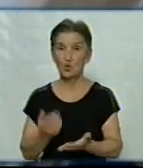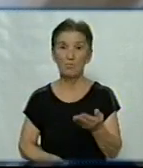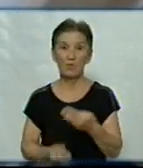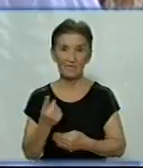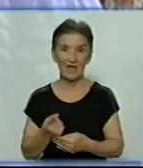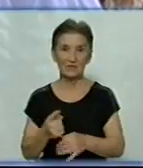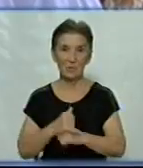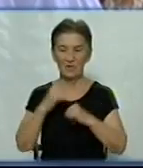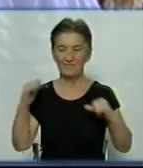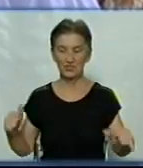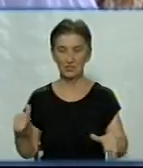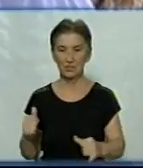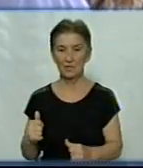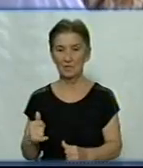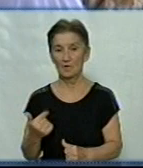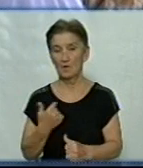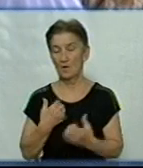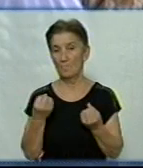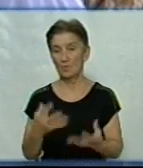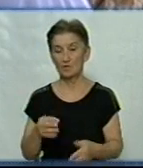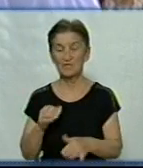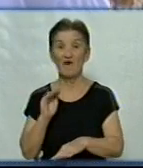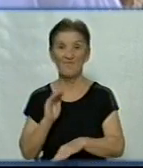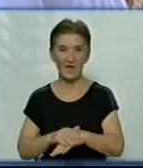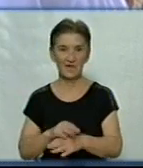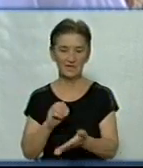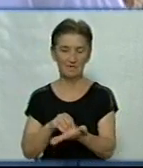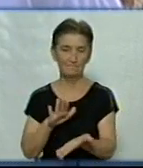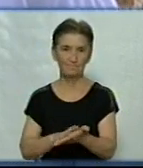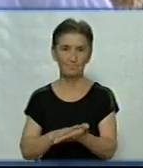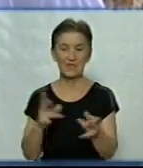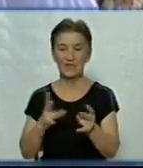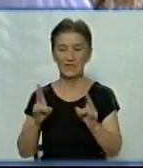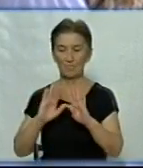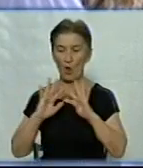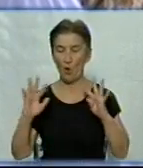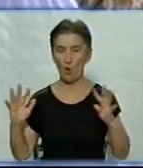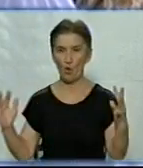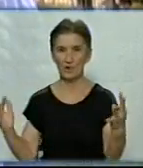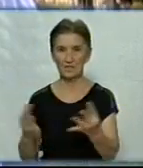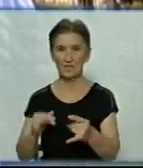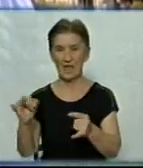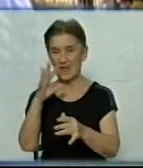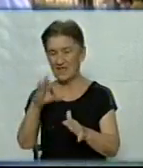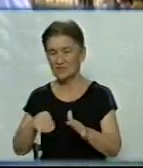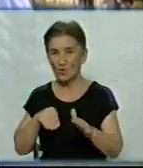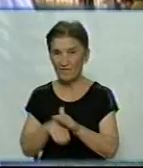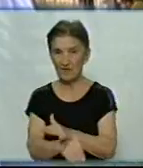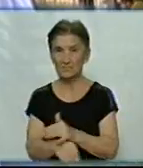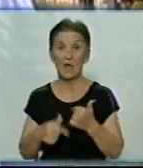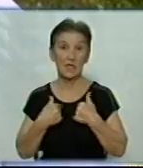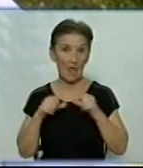фону. Ми просто констатуємо факти, кажемо, що треба огородити і утилізувати. Ми даємо